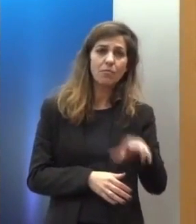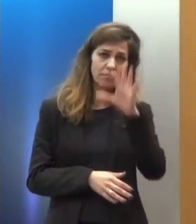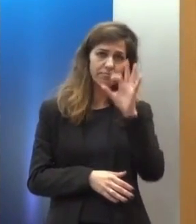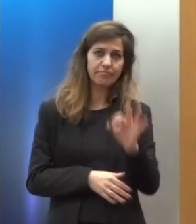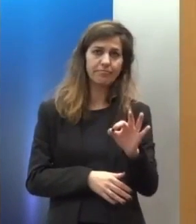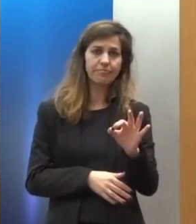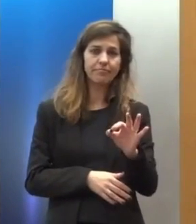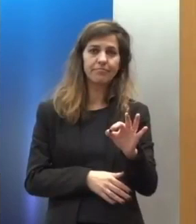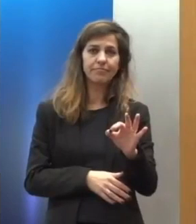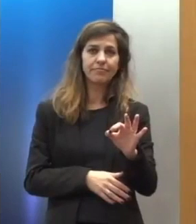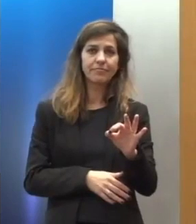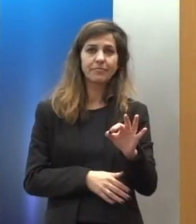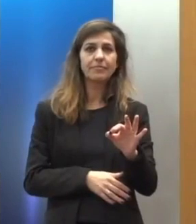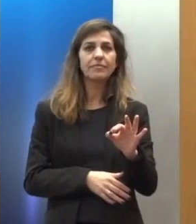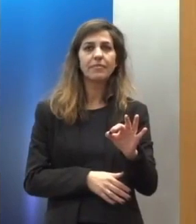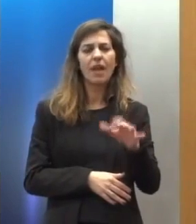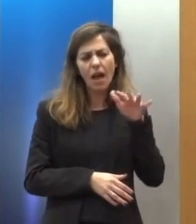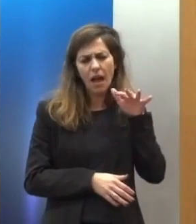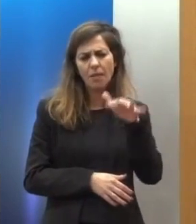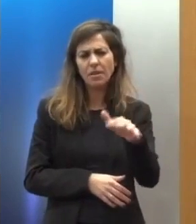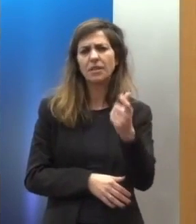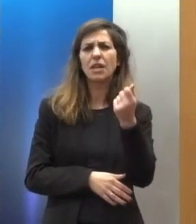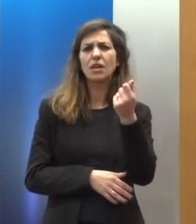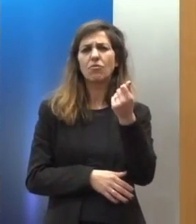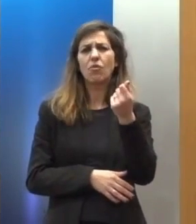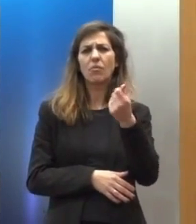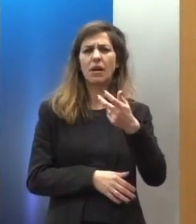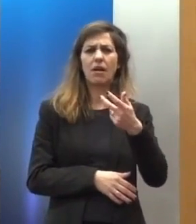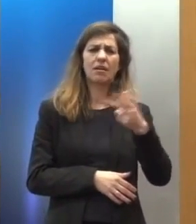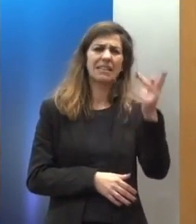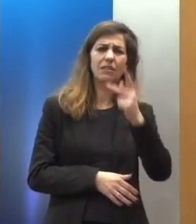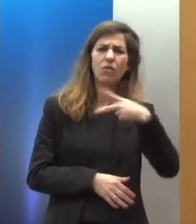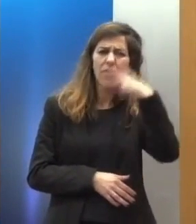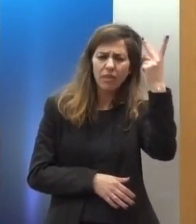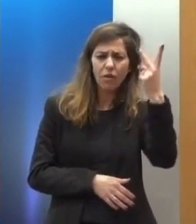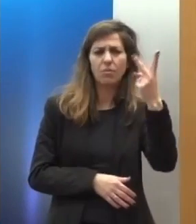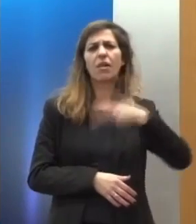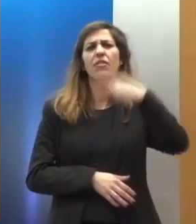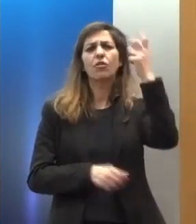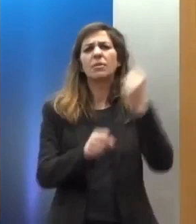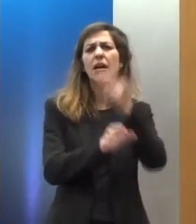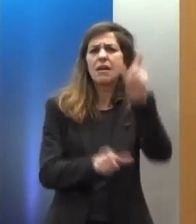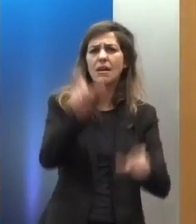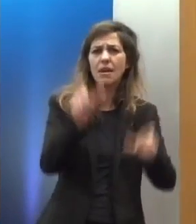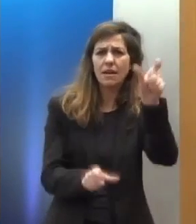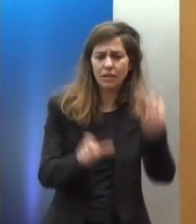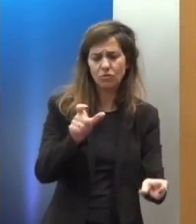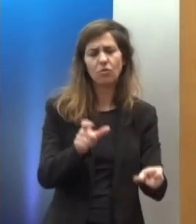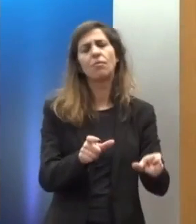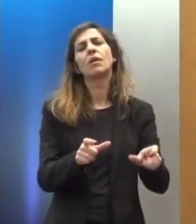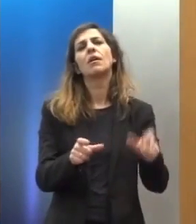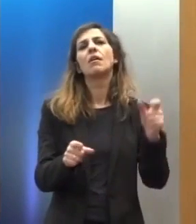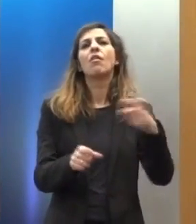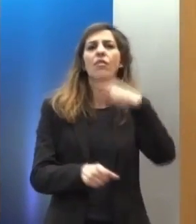η αλήθεια την ολομέτωπη επίθεση στα οικονομικά και κοινωνικά δικαιώματα όπως τα εργατικά δικαιώματα, τα δικαιώματα στο κοινωνικό